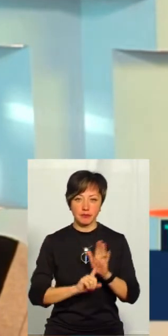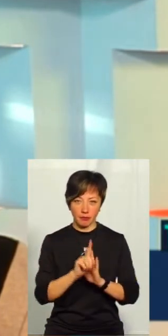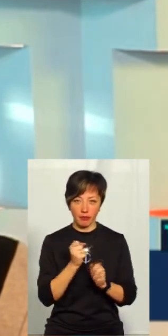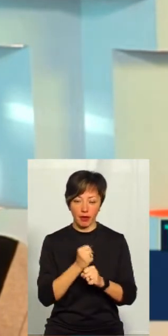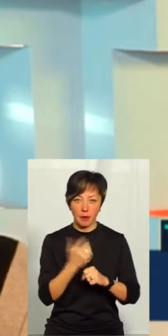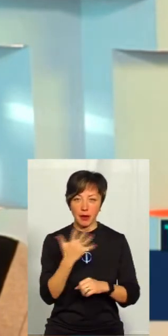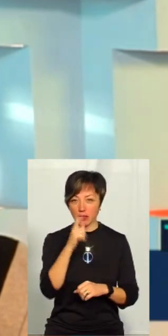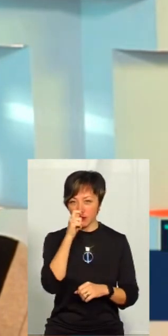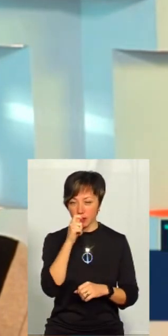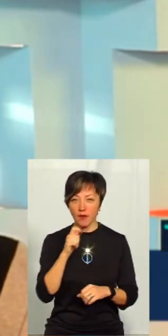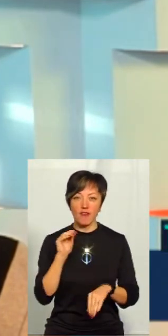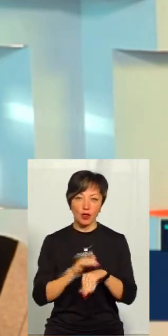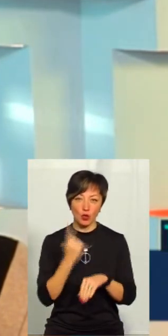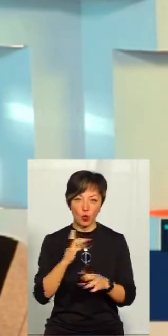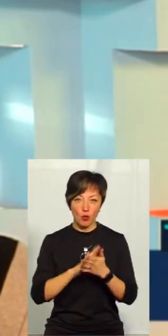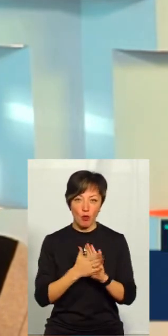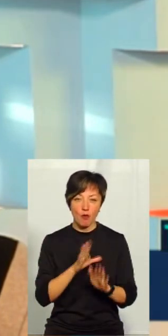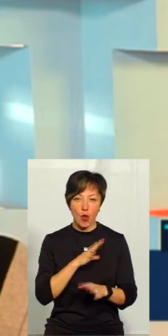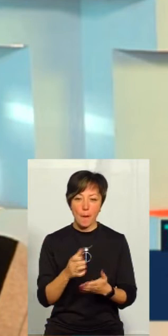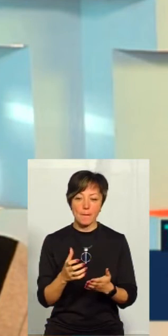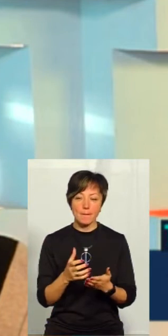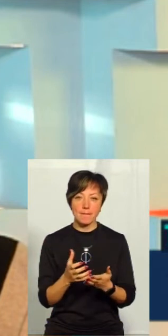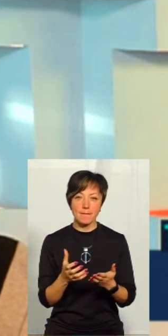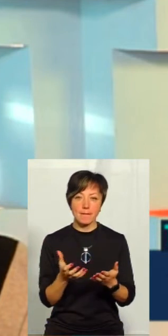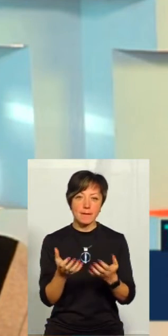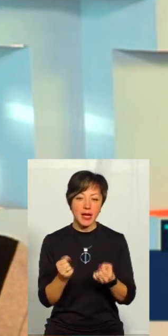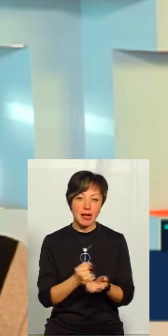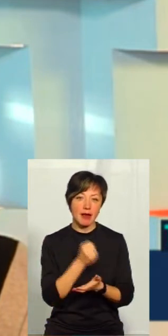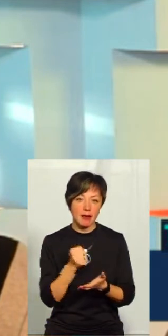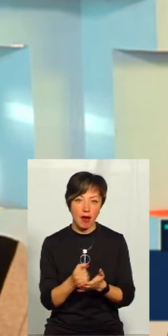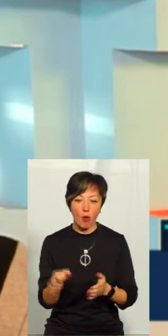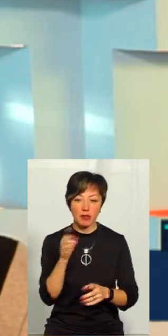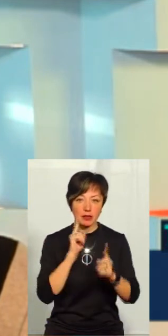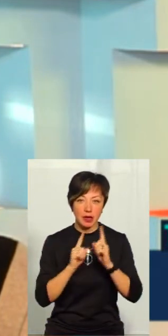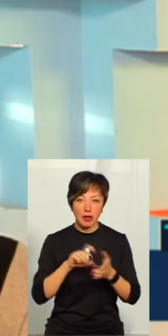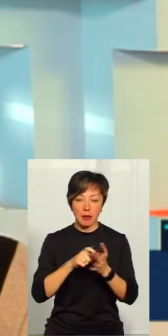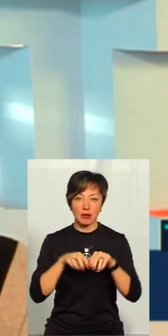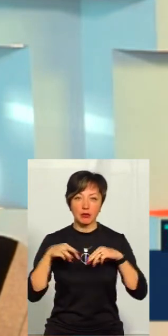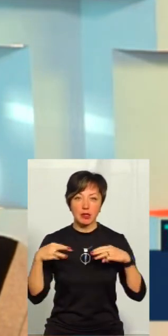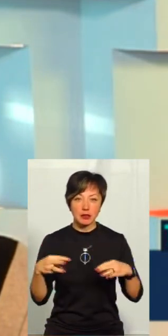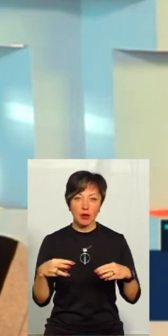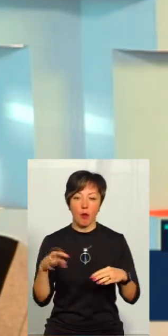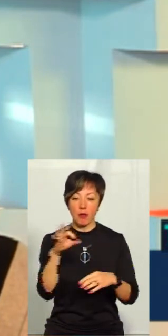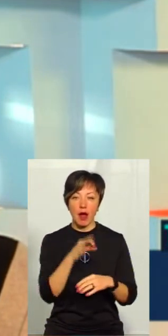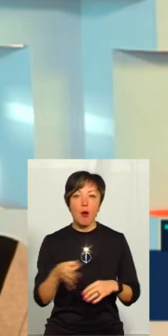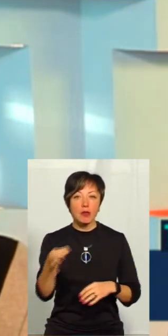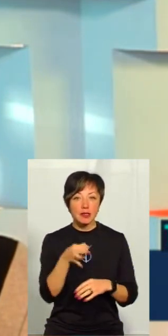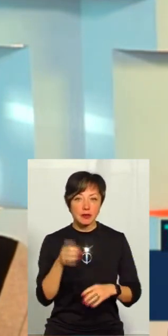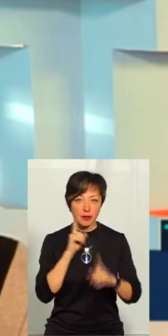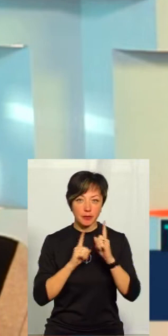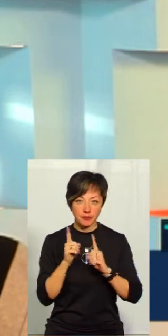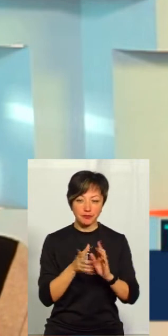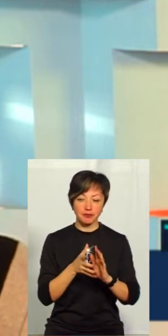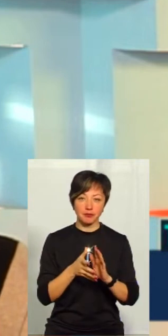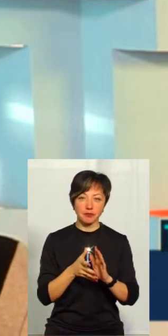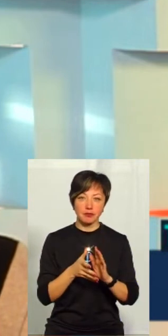фактично однією з умов цього закону було прийняття обласними радами і Кабінетом міністрів, тому обласна рада за поданням адміністрації